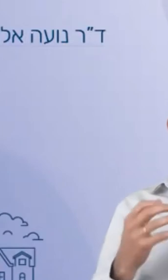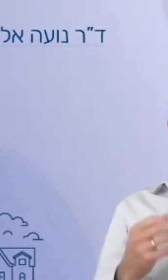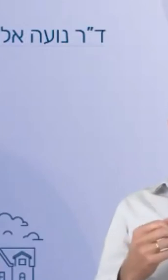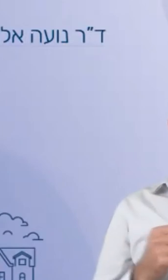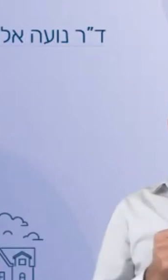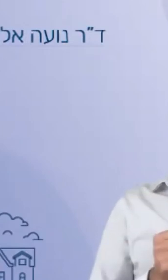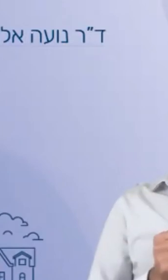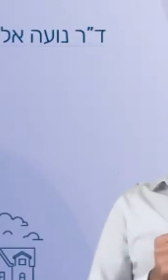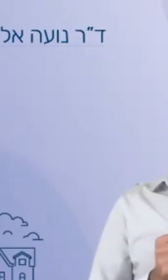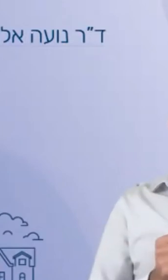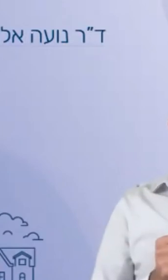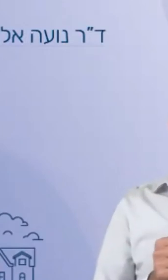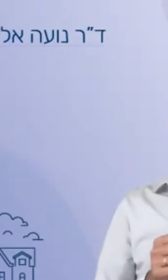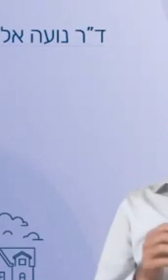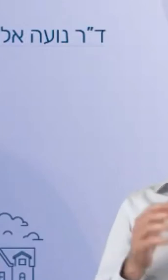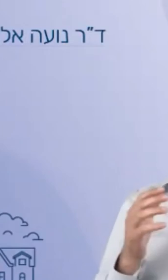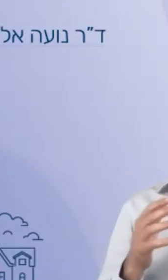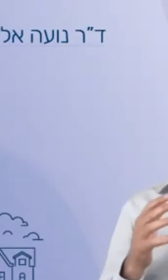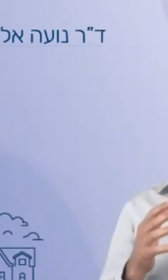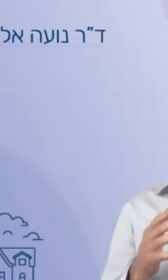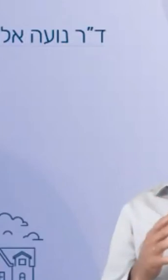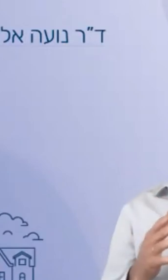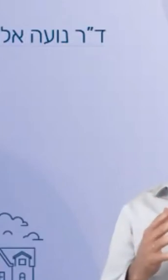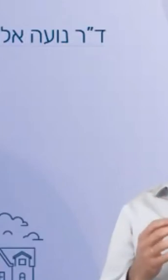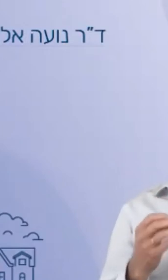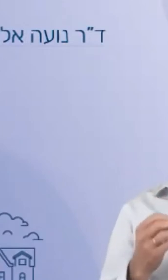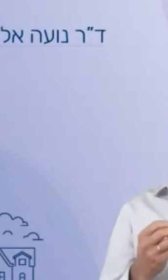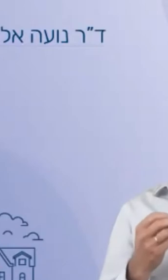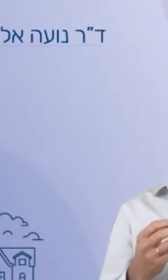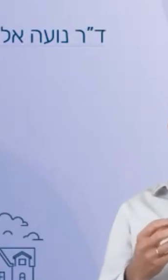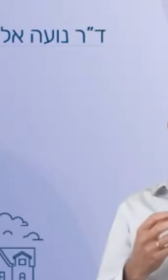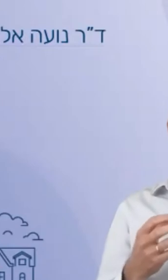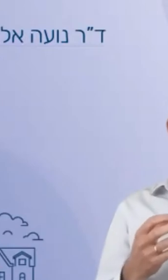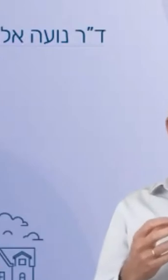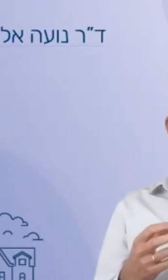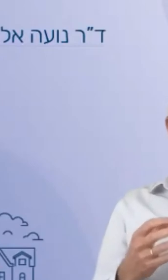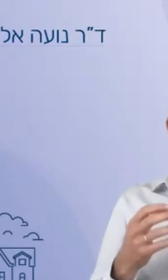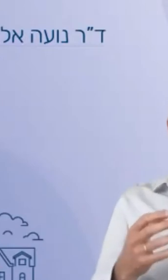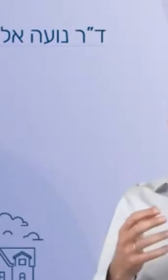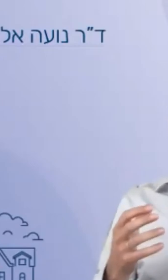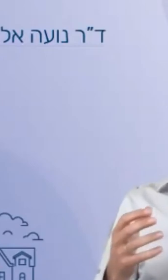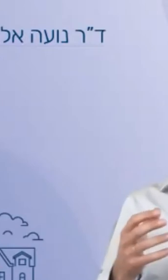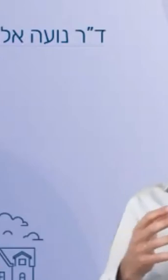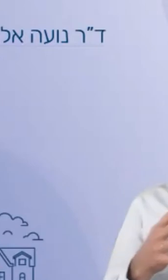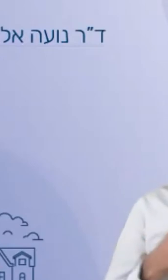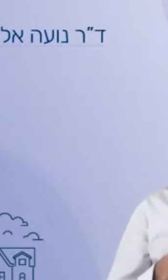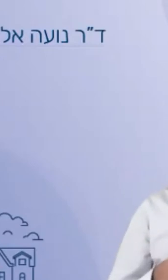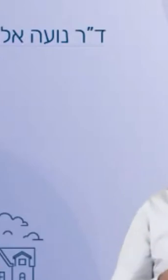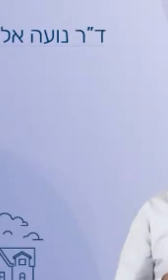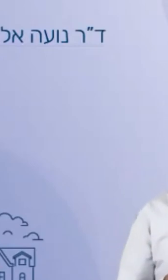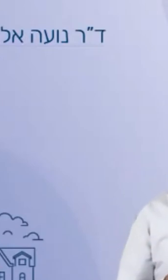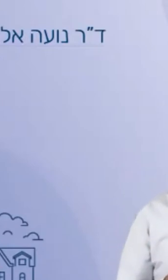מתקיים את התוכנית שלנו, וכל זה כדי לספר טיפה איך פיתוח חברתי ראשי, הוא עושה את מיינפול, נהד תראה את אחרי ספר של תוכנית.